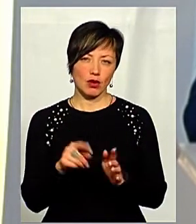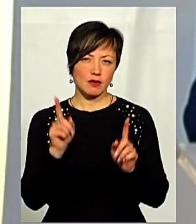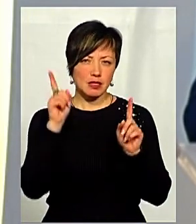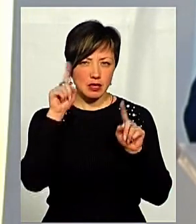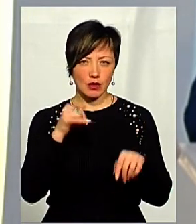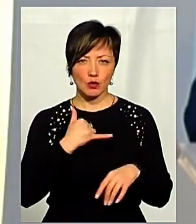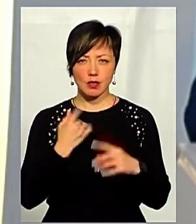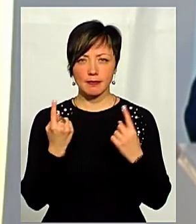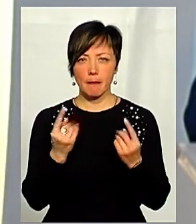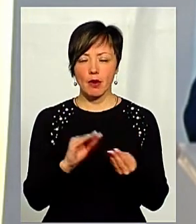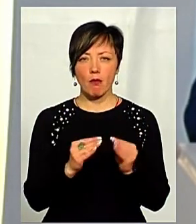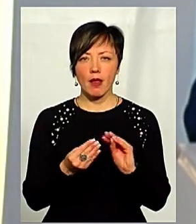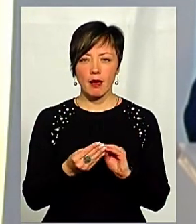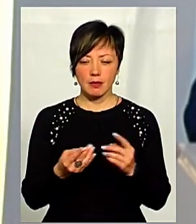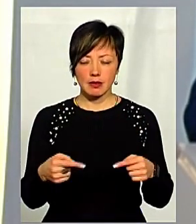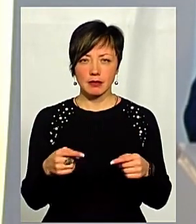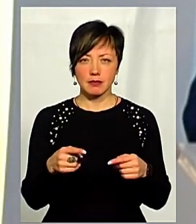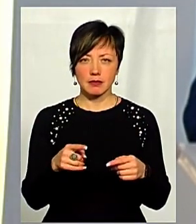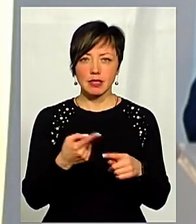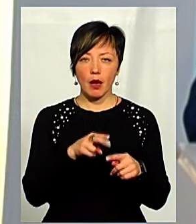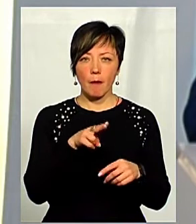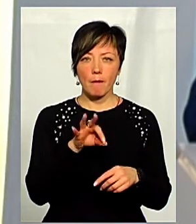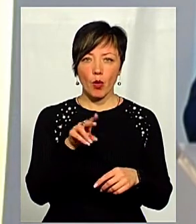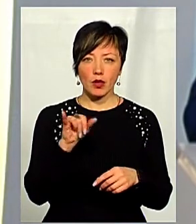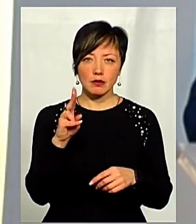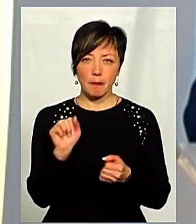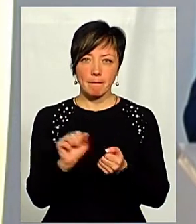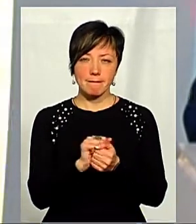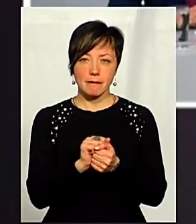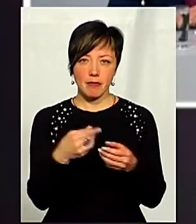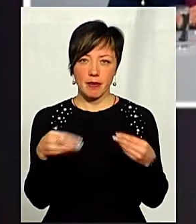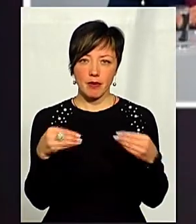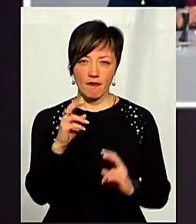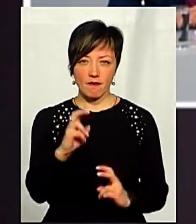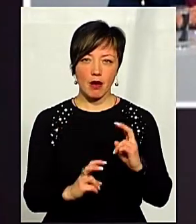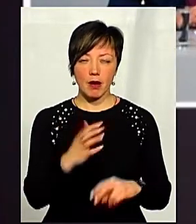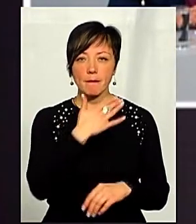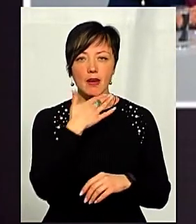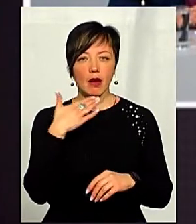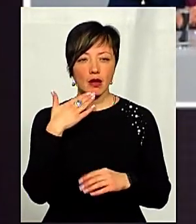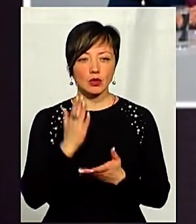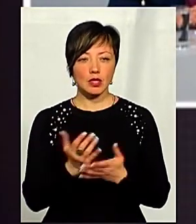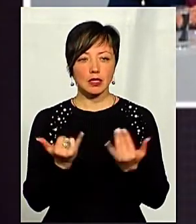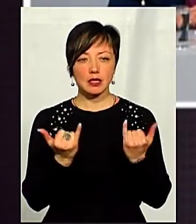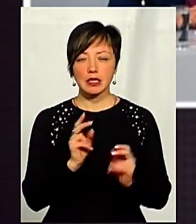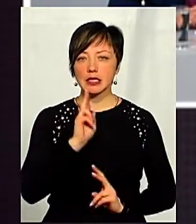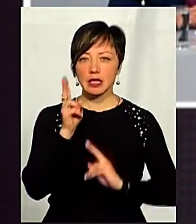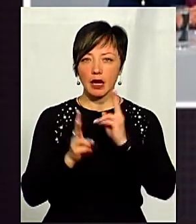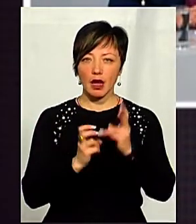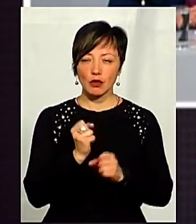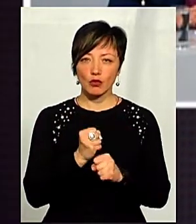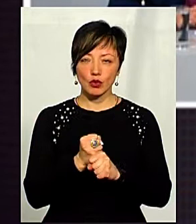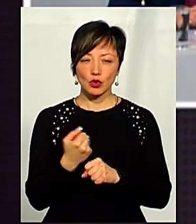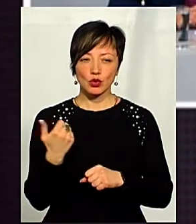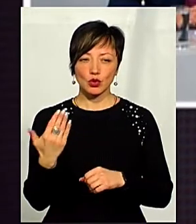проблемна ділянка в Хмельницькій області – це Панінківська картонна паперова фабрика. Багато є зараз нарікань на її